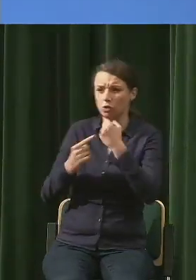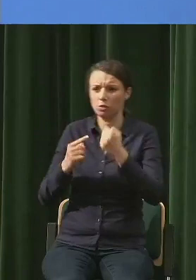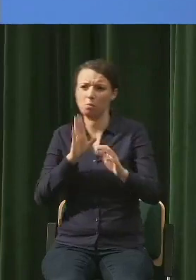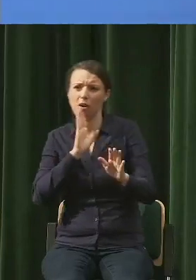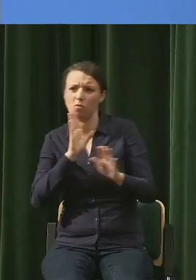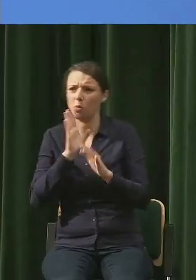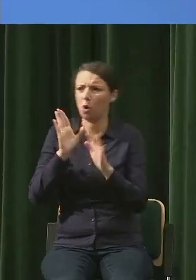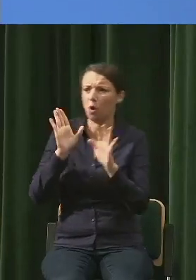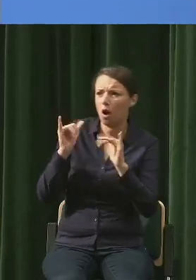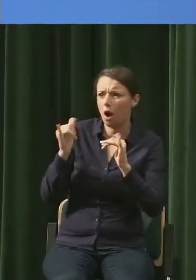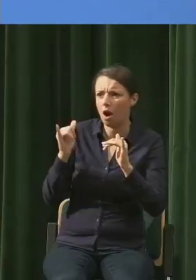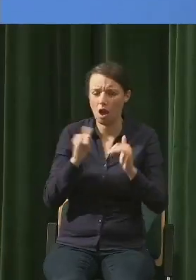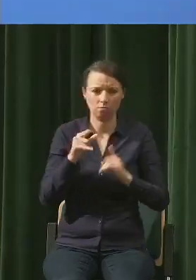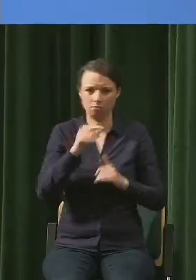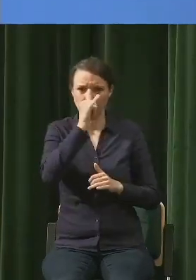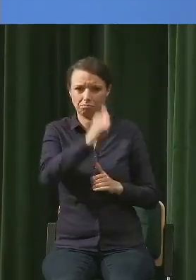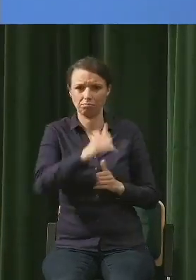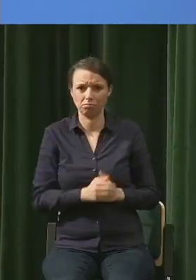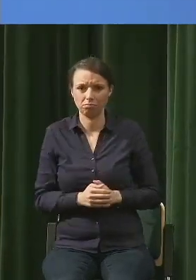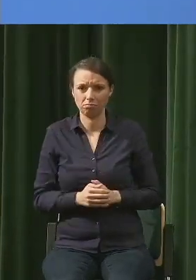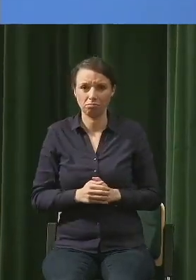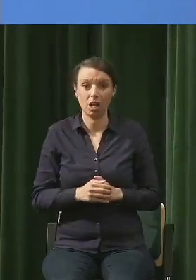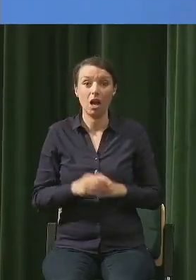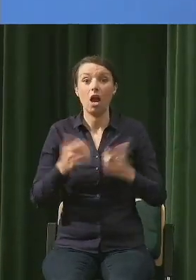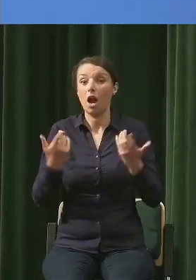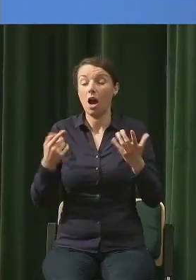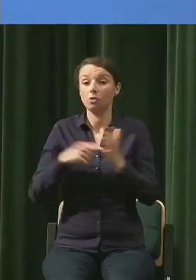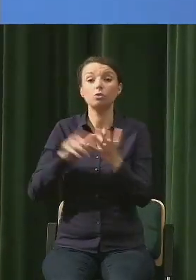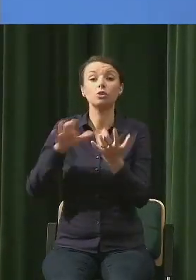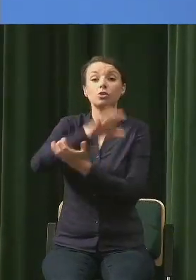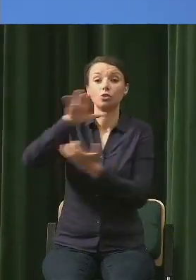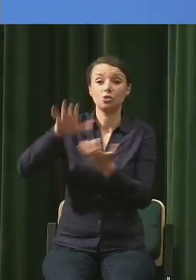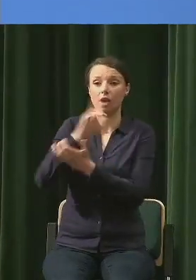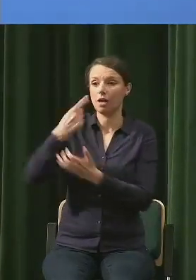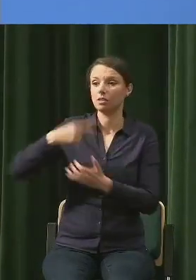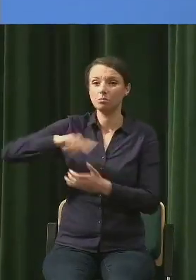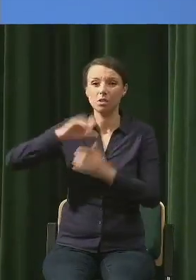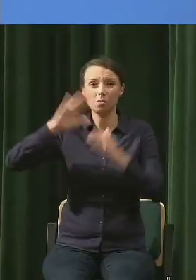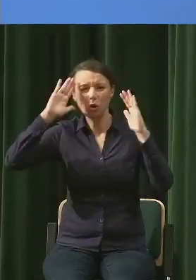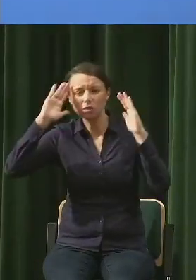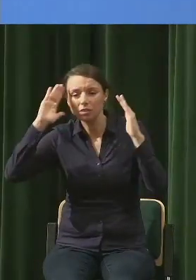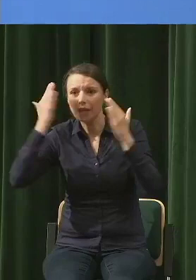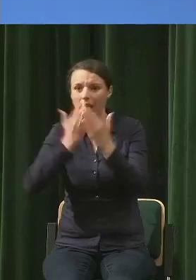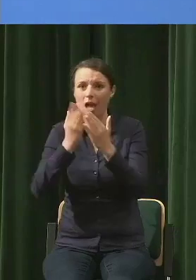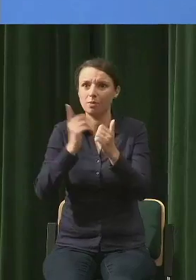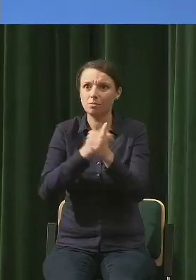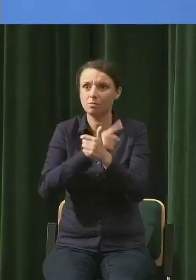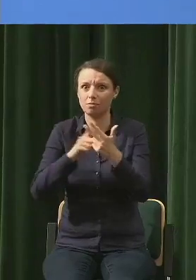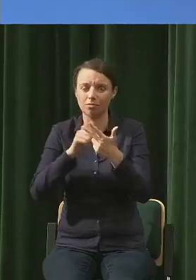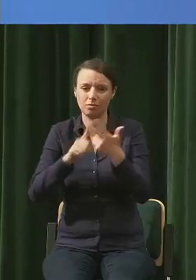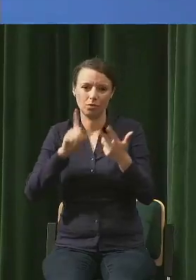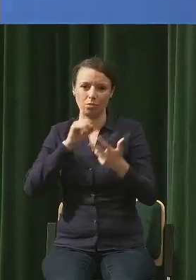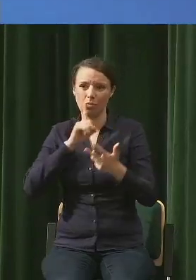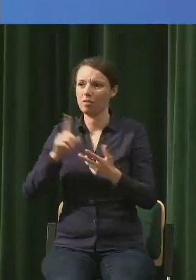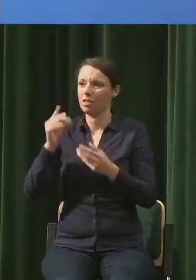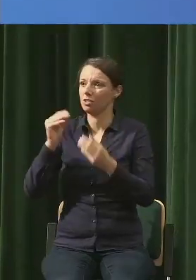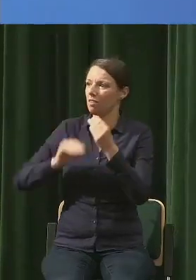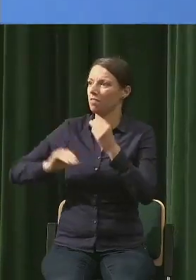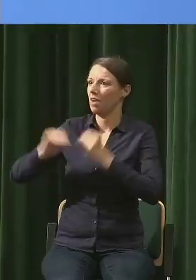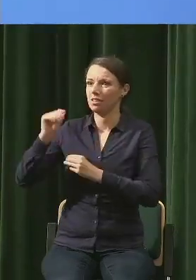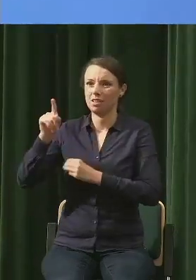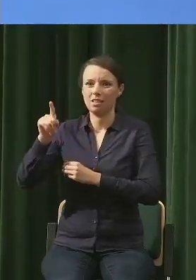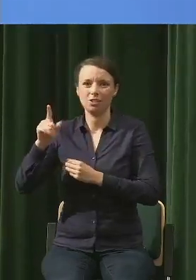poznaniem rzeczywistości, wraz z poznaniem świata, tych niewiadomych jest coraz więcej. Chociażby na przykład ten fakt,